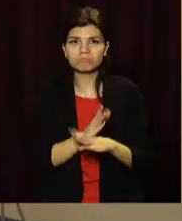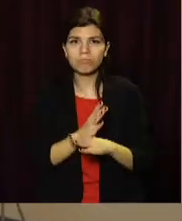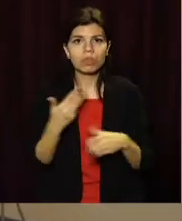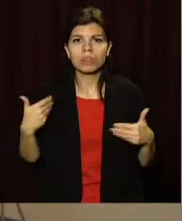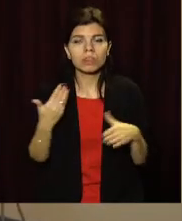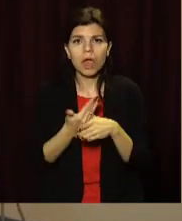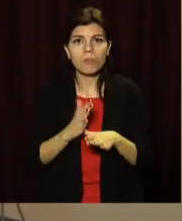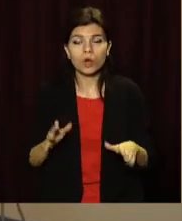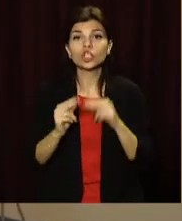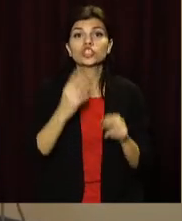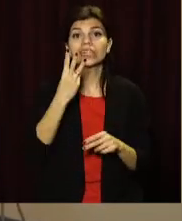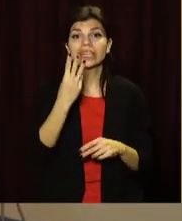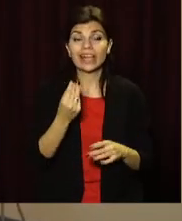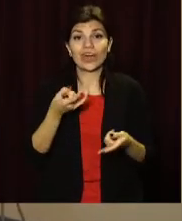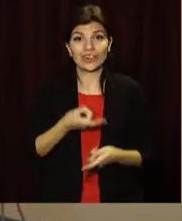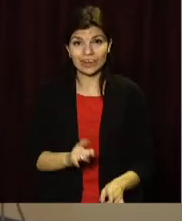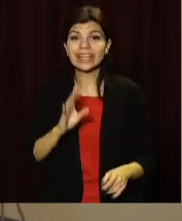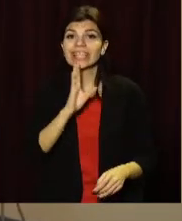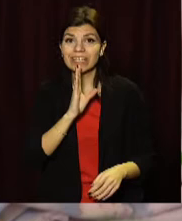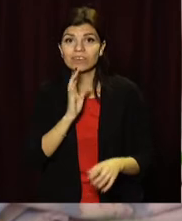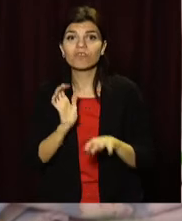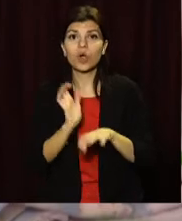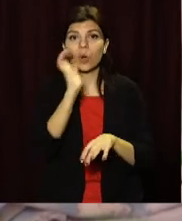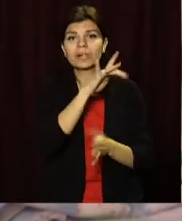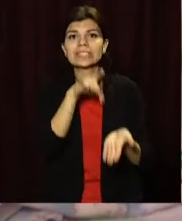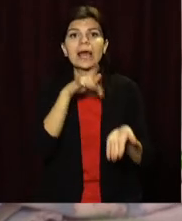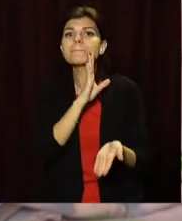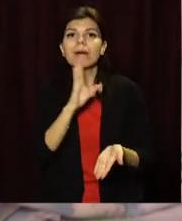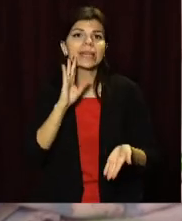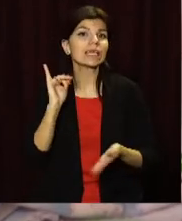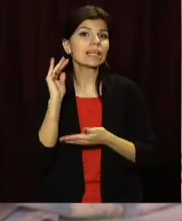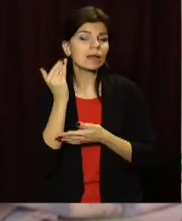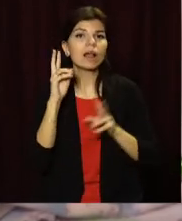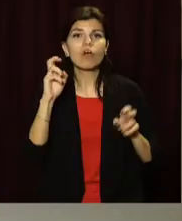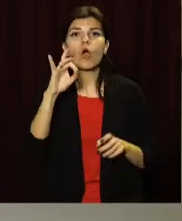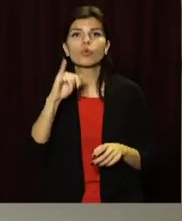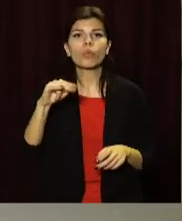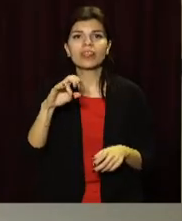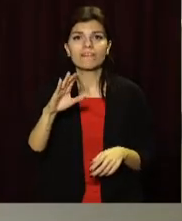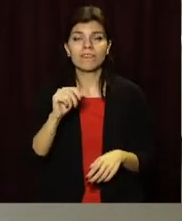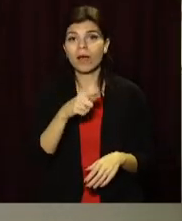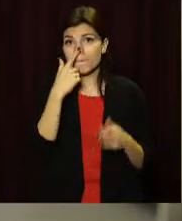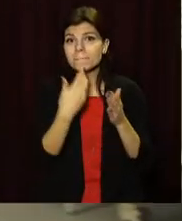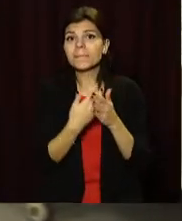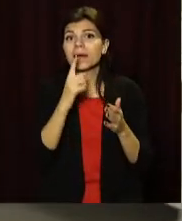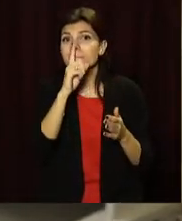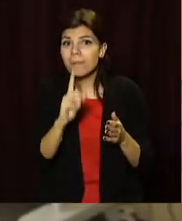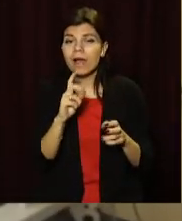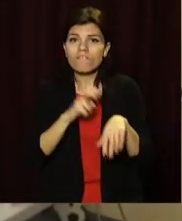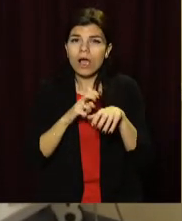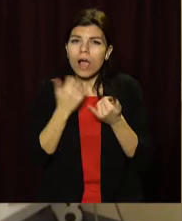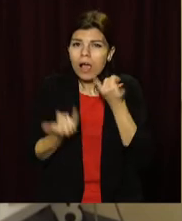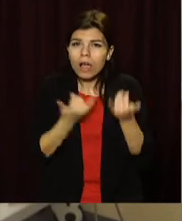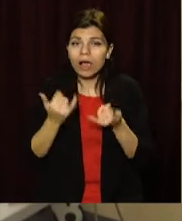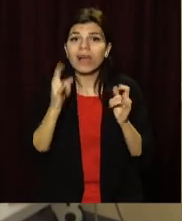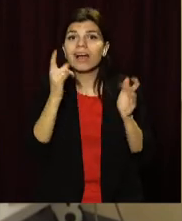Через три дні після народження дівчинку доправили до центру матері та дитини імені Руднєва, де її майже місяць виходжують медики.